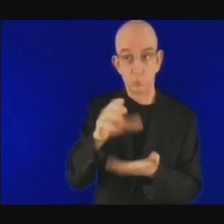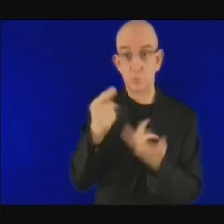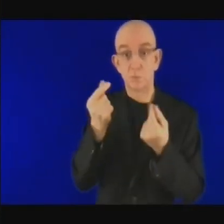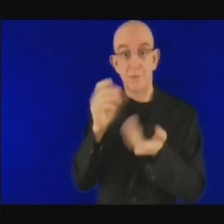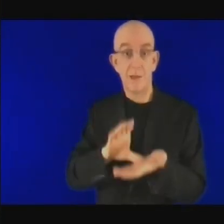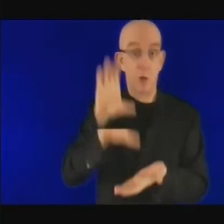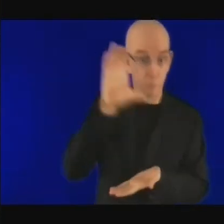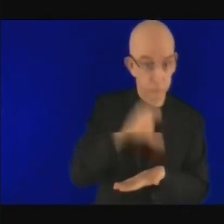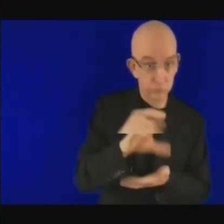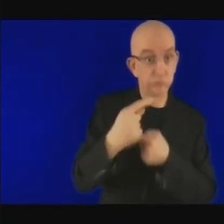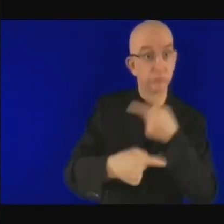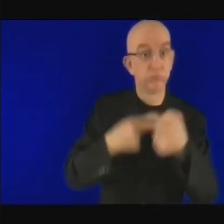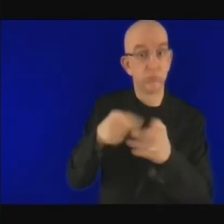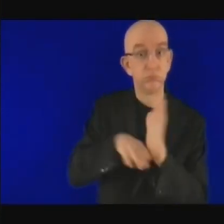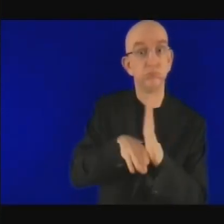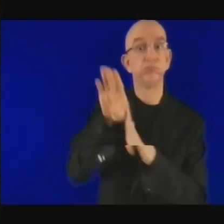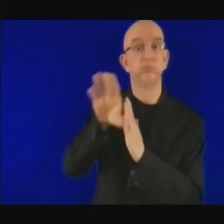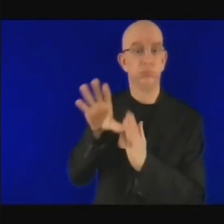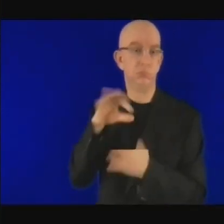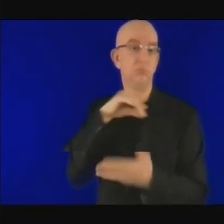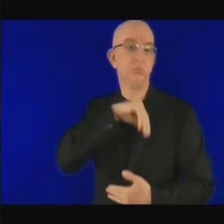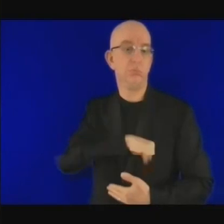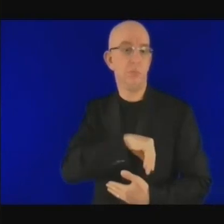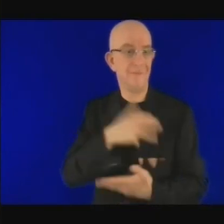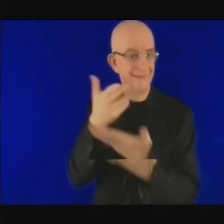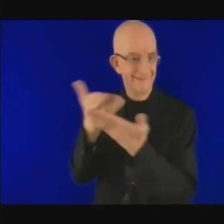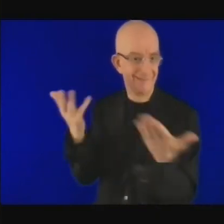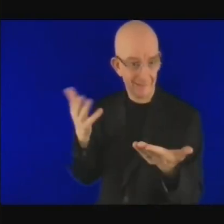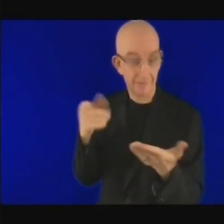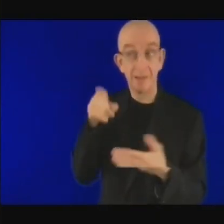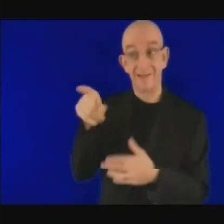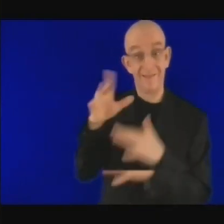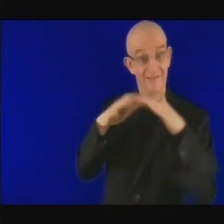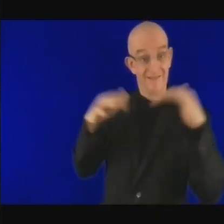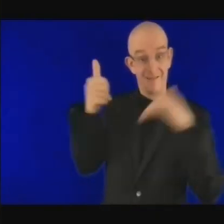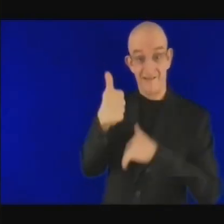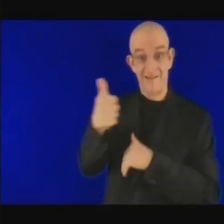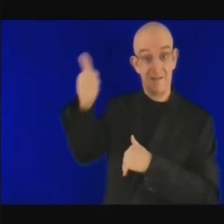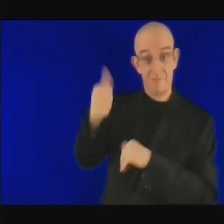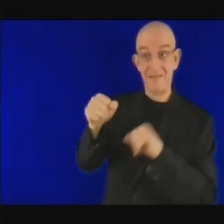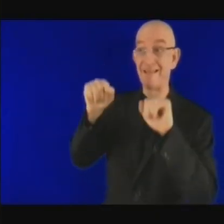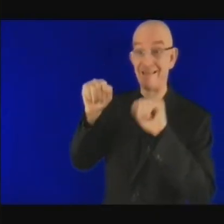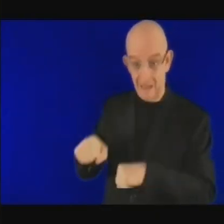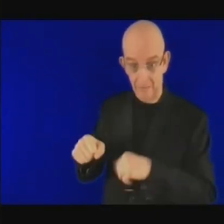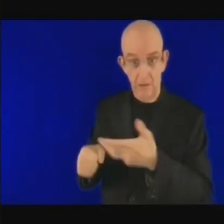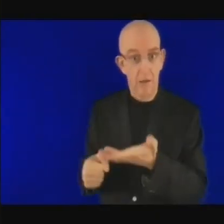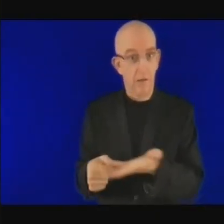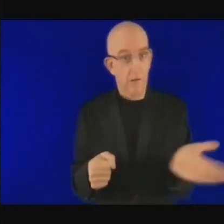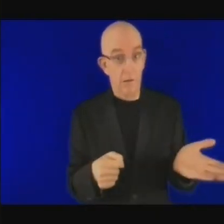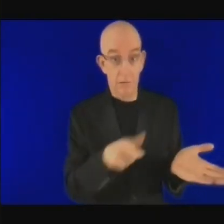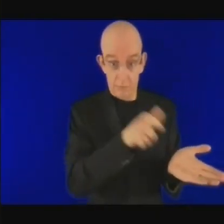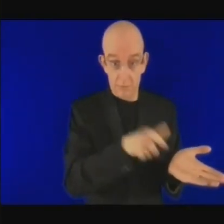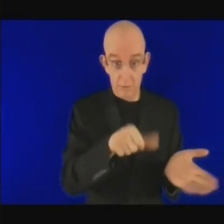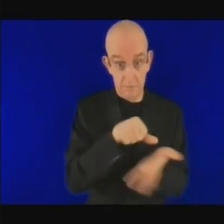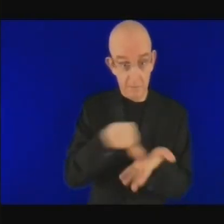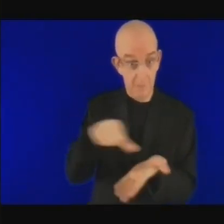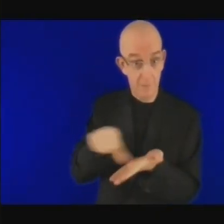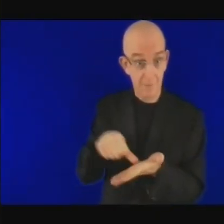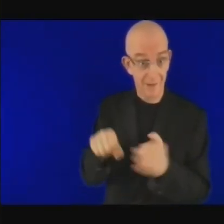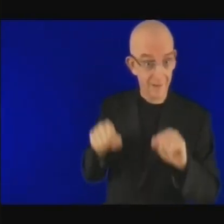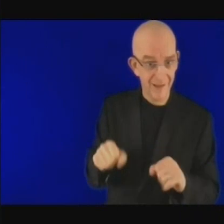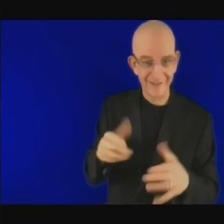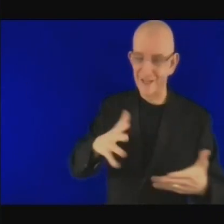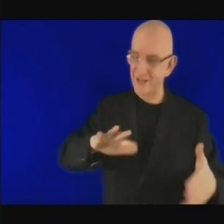est-ce qu'ensuite le client peut payer la facture ? Et ce n'est pas toujours le cas. Si le gouvernement est disposé à